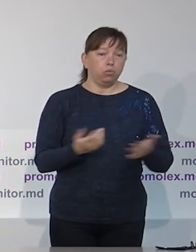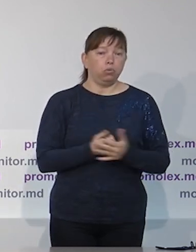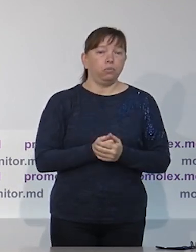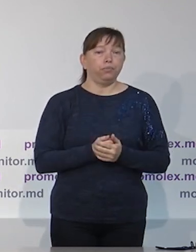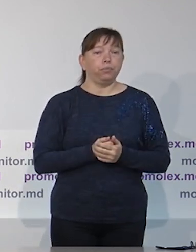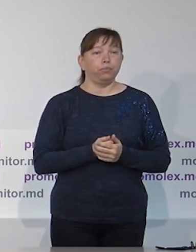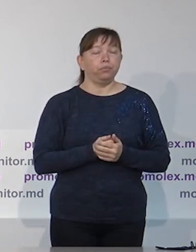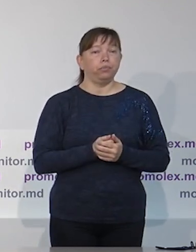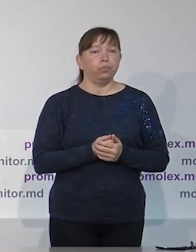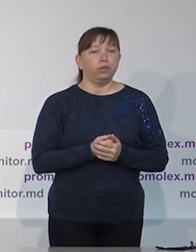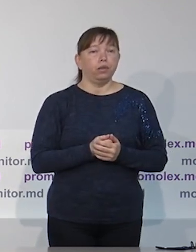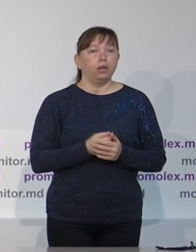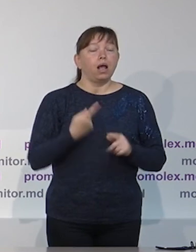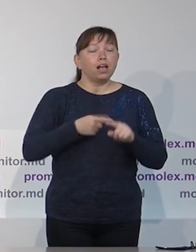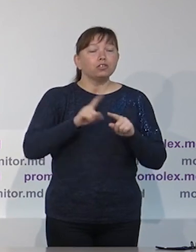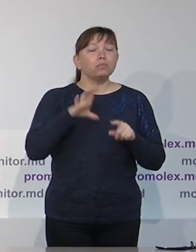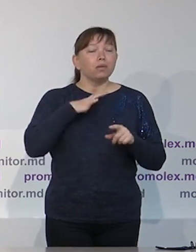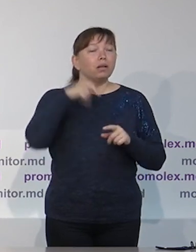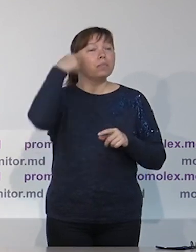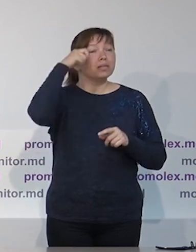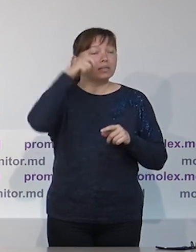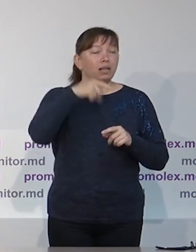отмечаем, что особенно во время